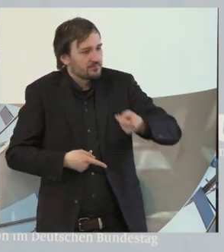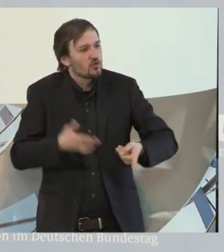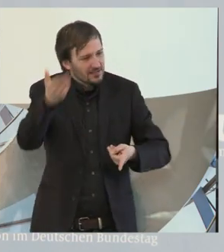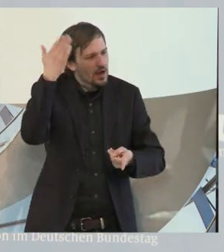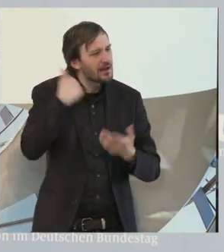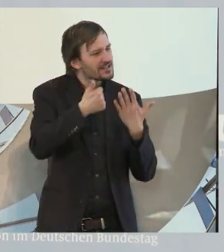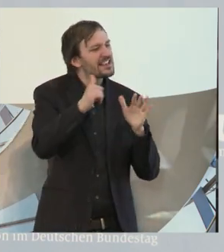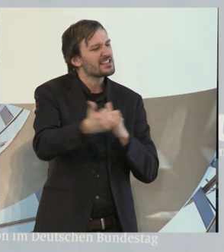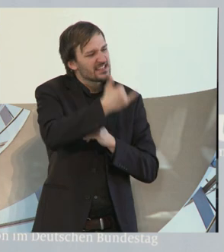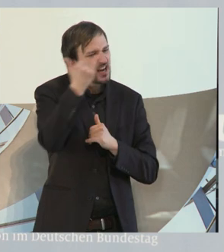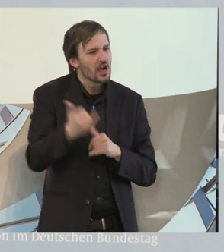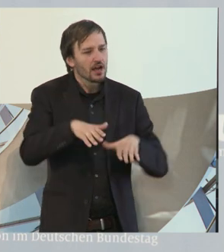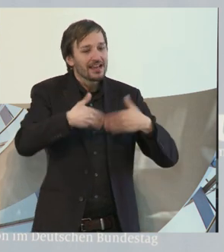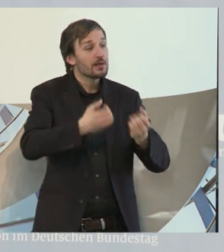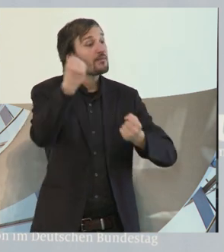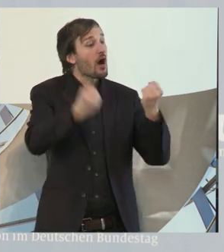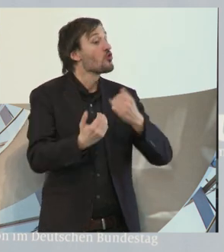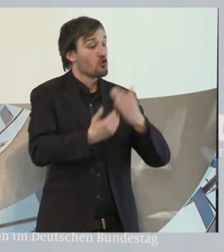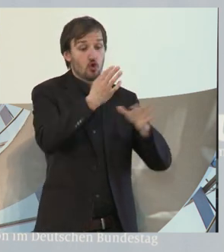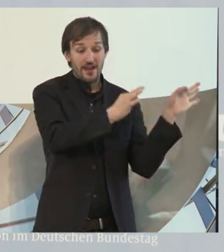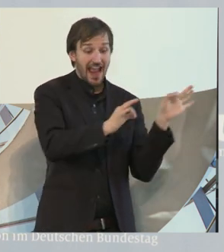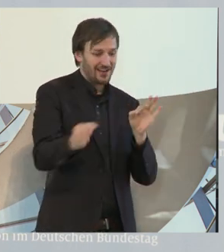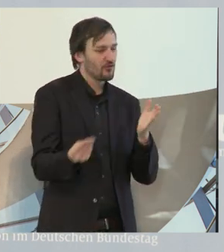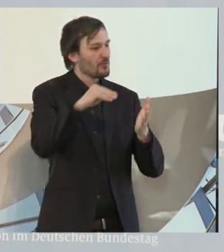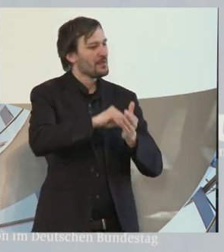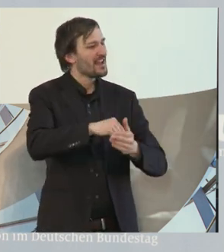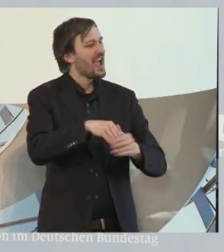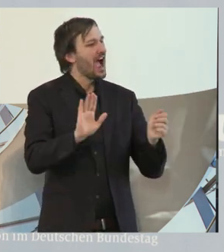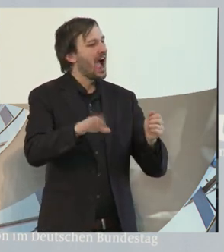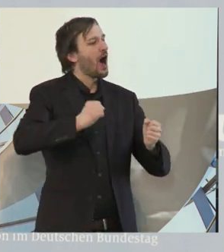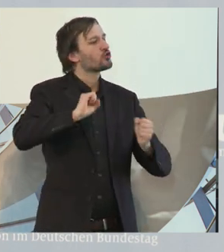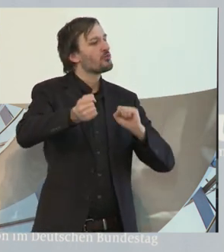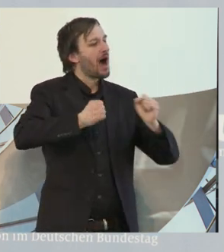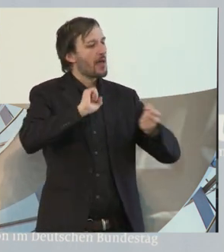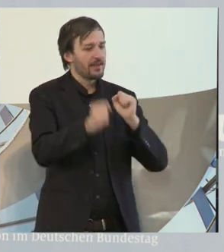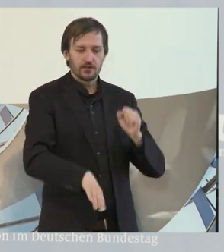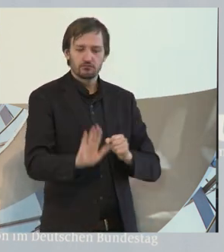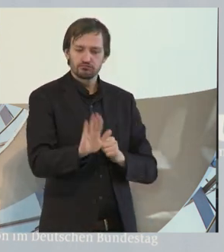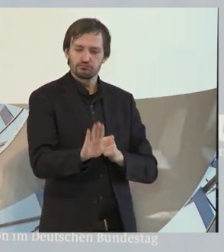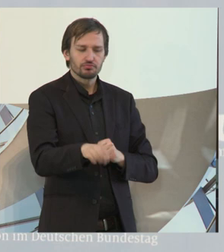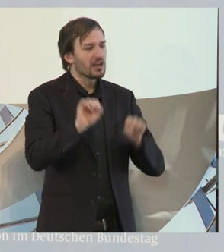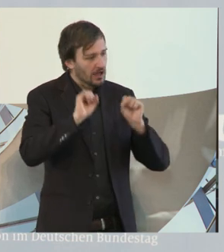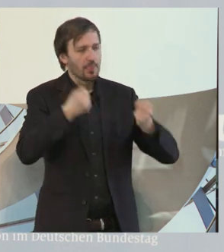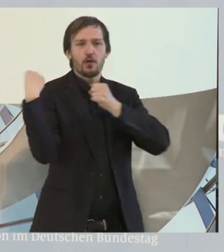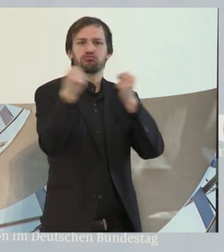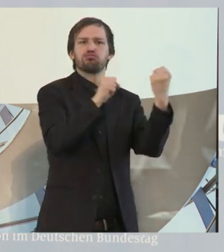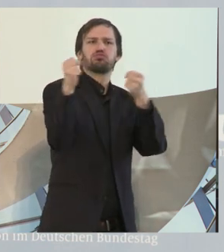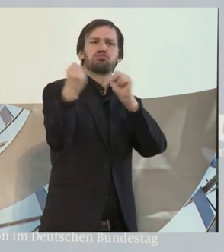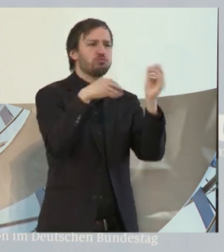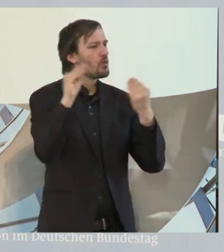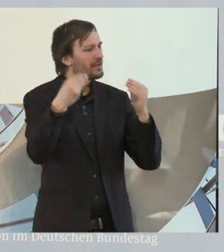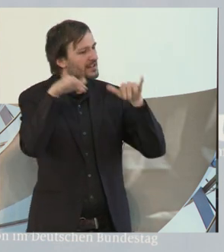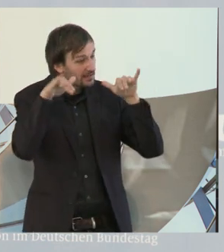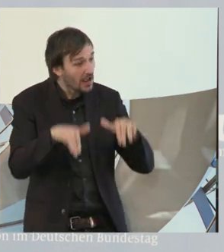60er Jahren die ersten Autos mit Automatik eingeführt wurden, dann konnte er wenigstens Auto fahren und hatte Mobilität. Aber vielen